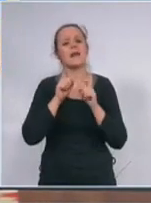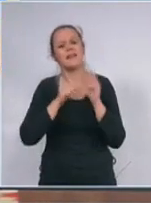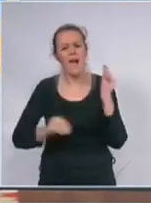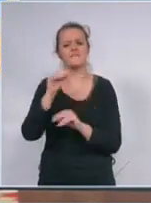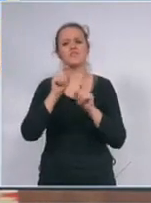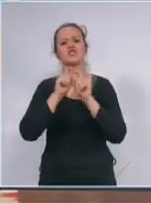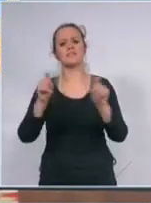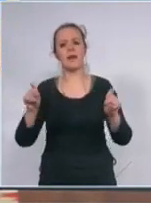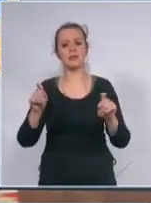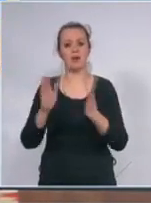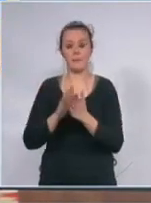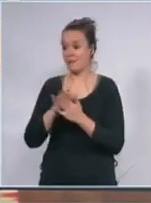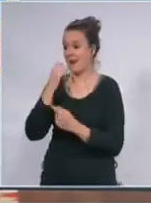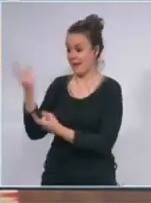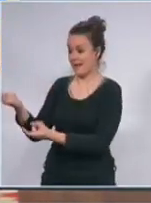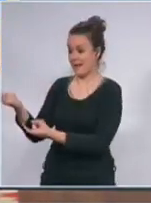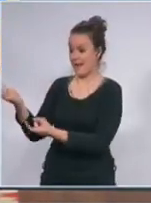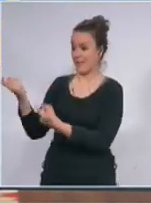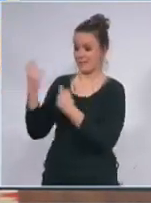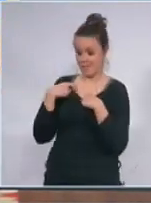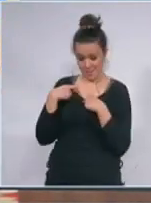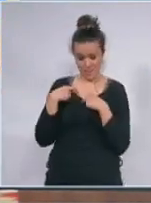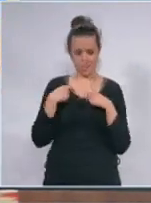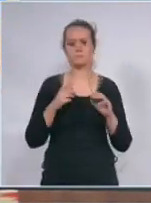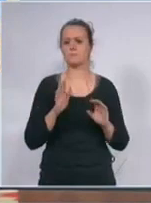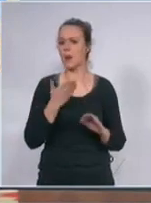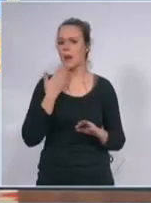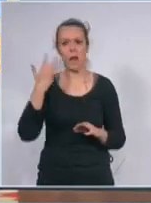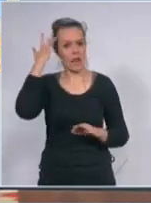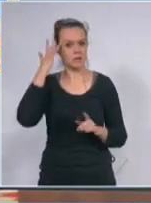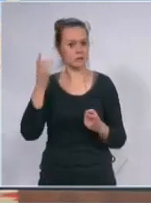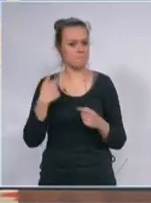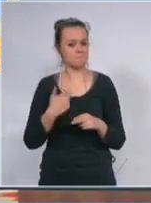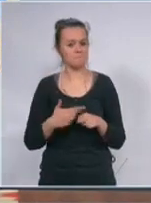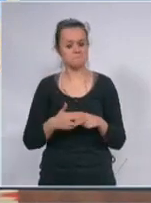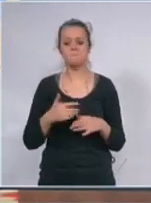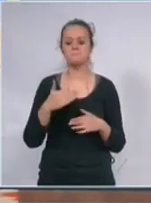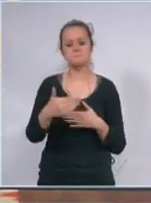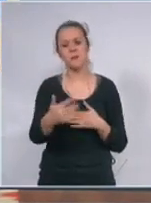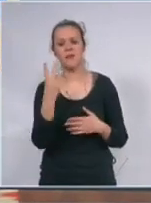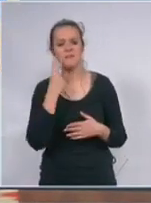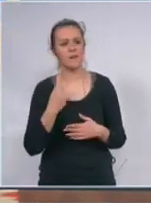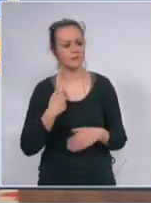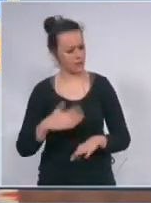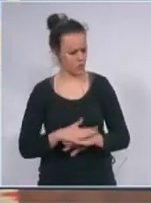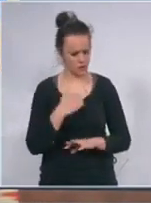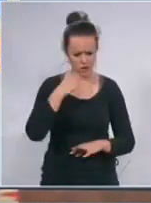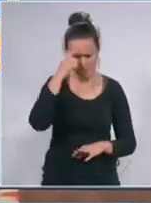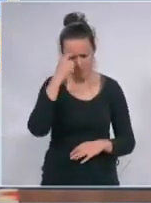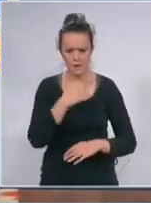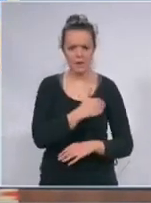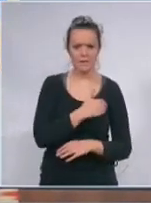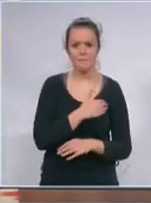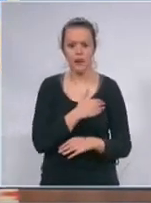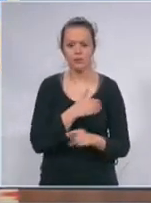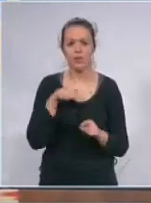neki 48 sati dva dana pre nego što znaju da su bolesni pre pojave bilo kakvih simptoma i najzarazni su jedan do dva